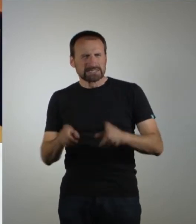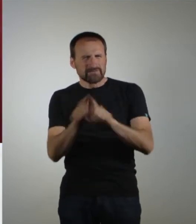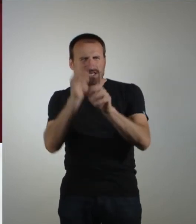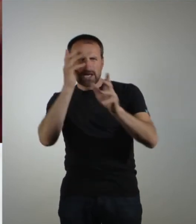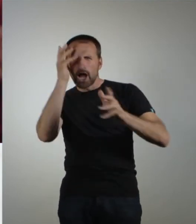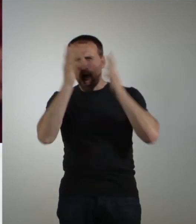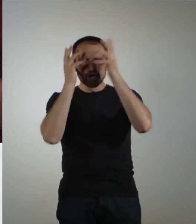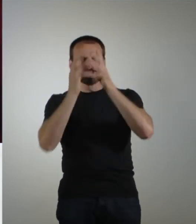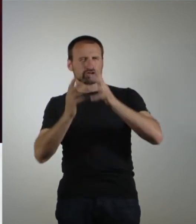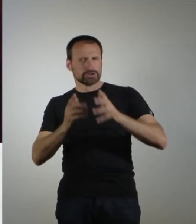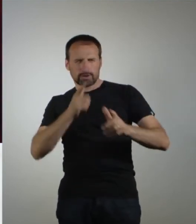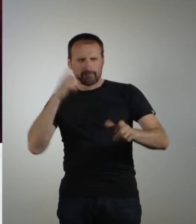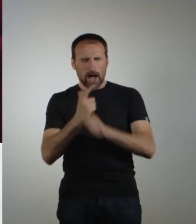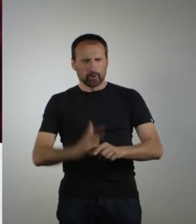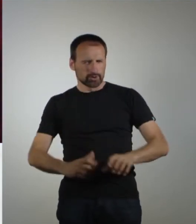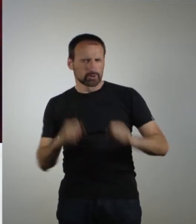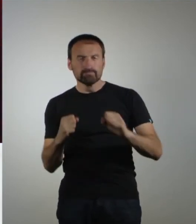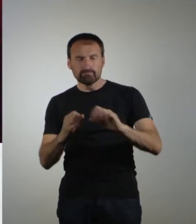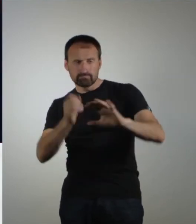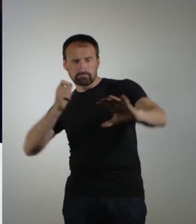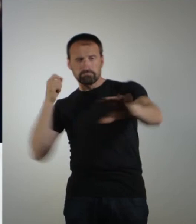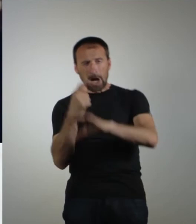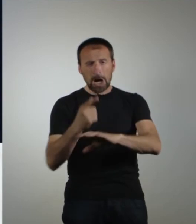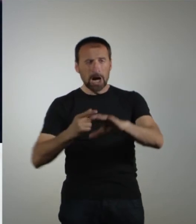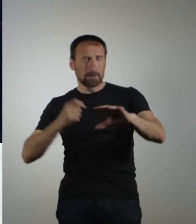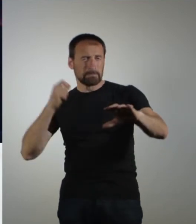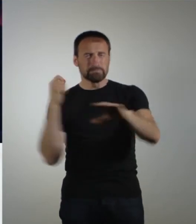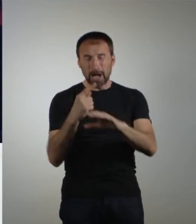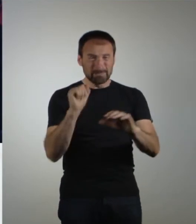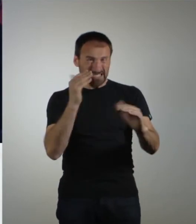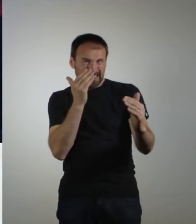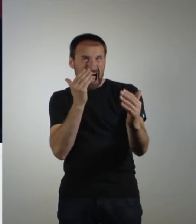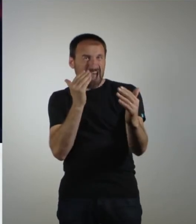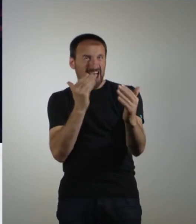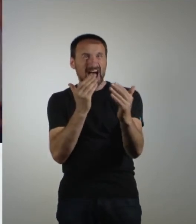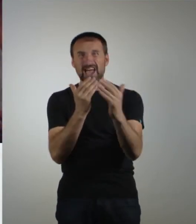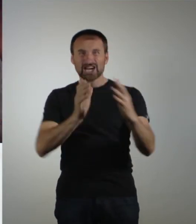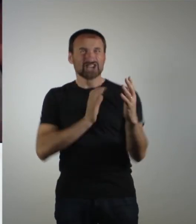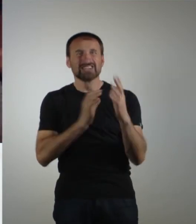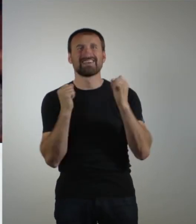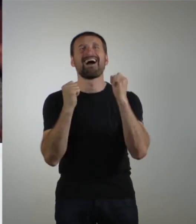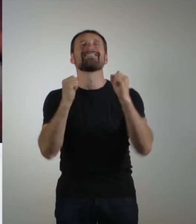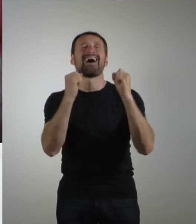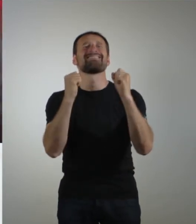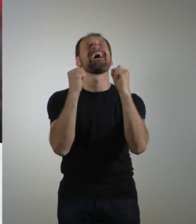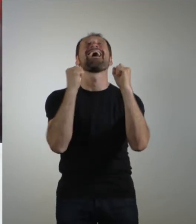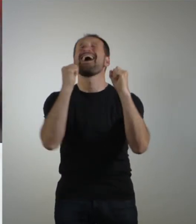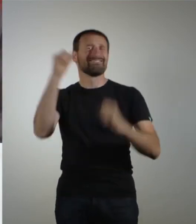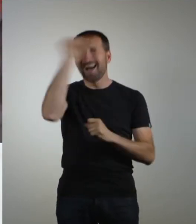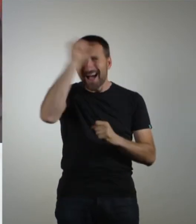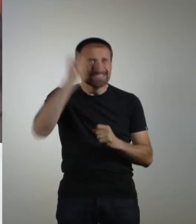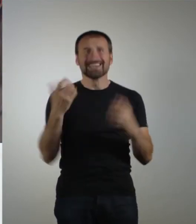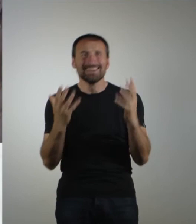übernehmen. Und er tut es. Jetzt sind sie auf einmal wieder nah dran. Ja, und nochmal. Ja, das ist der